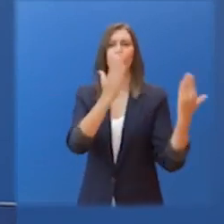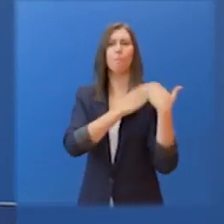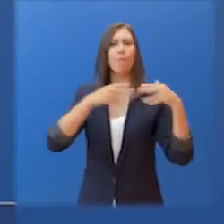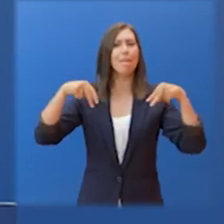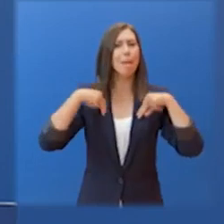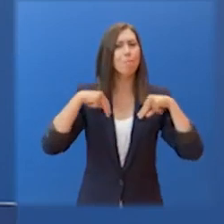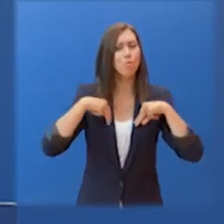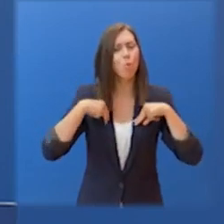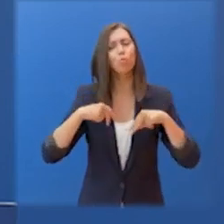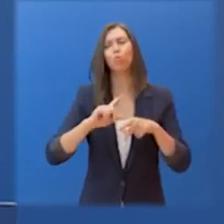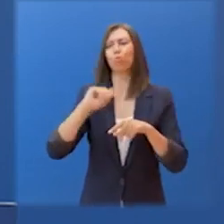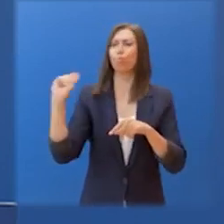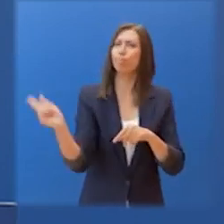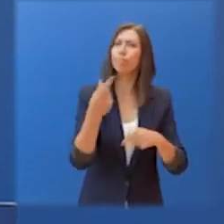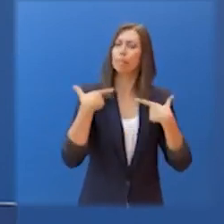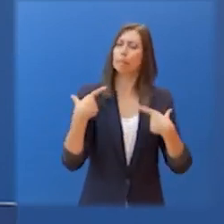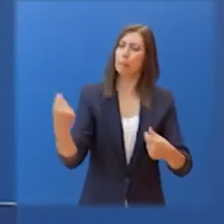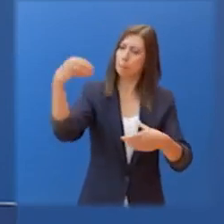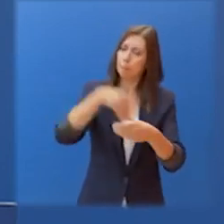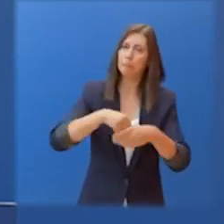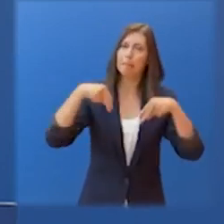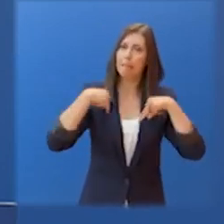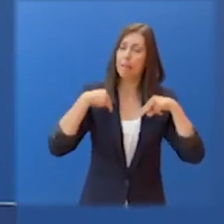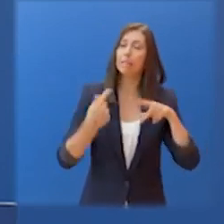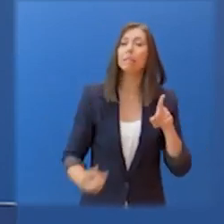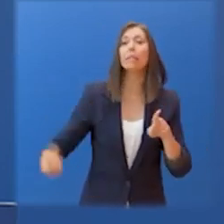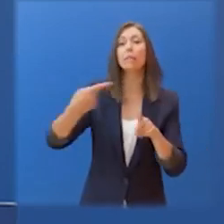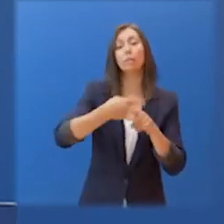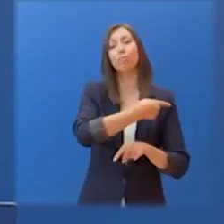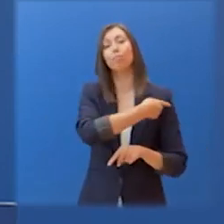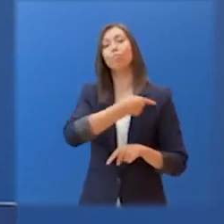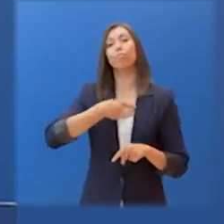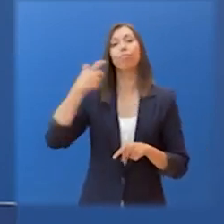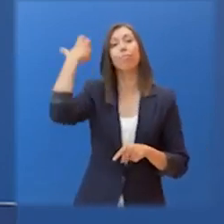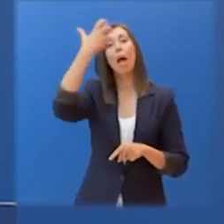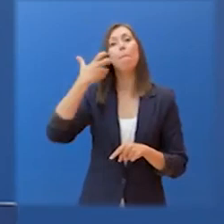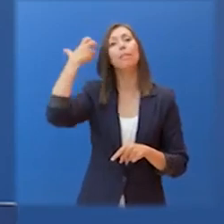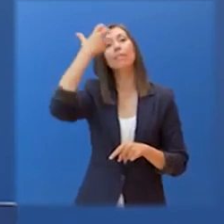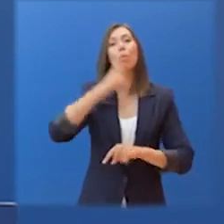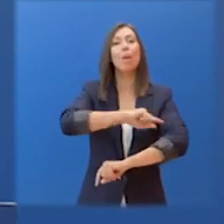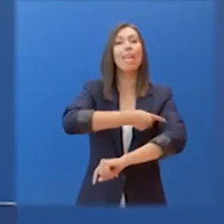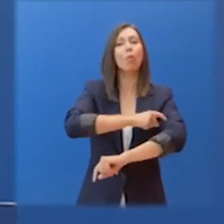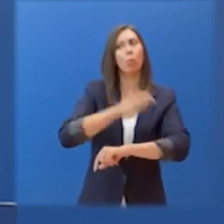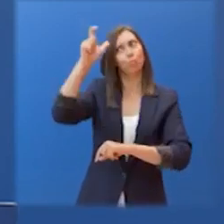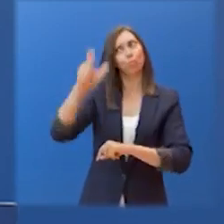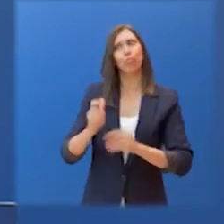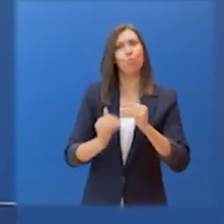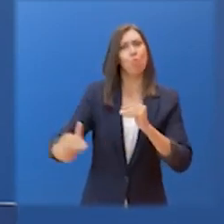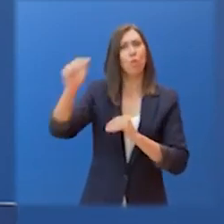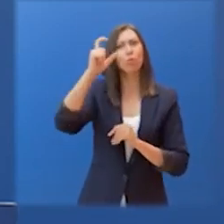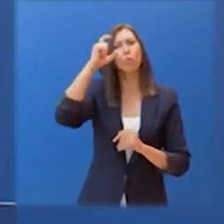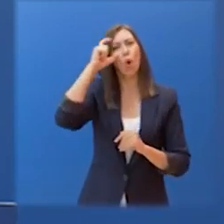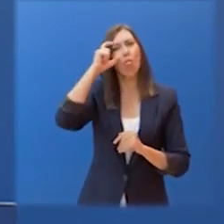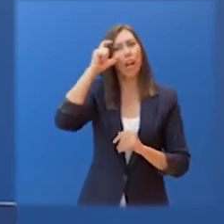στελέχη και τον Επικεφαλής της Επιτροπής των Λοιμοξιολόγων, καθηγητή κ. Σωτήρη Τσιόδρα και σε συνέχεια εισήγησης της Επιτροπής